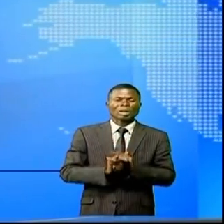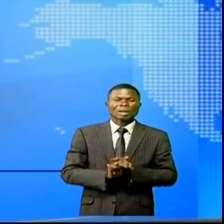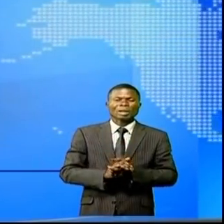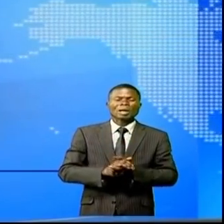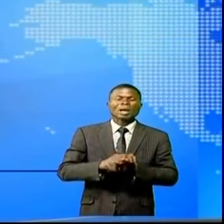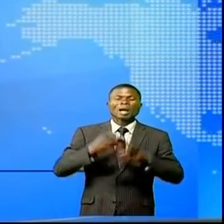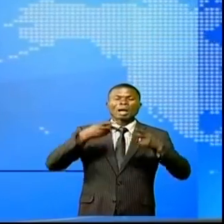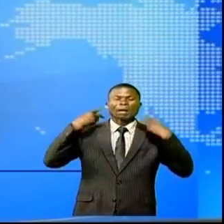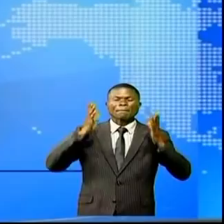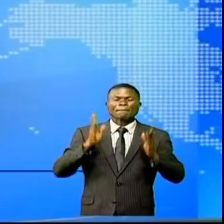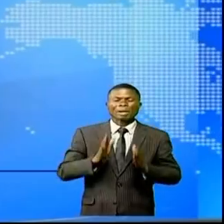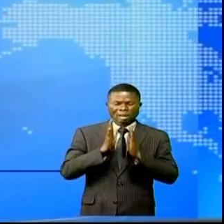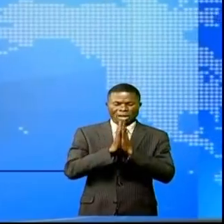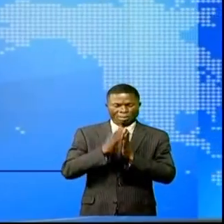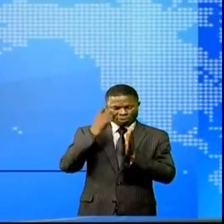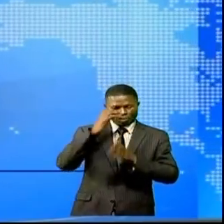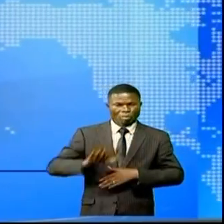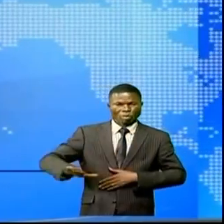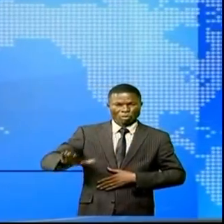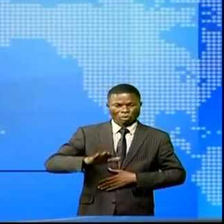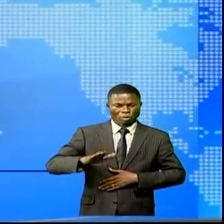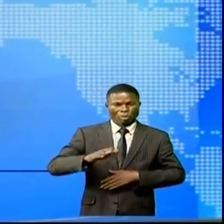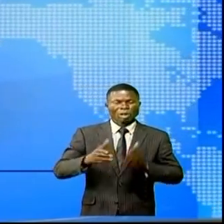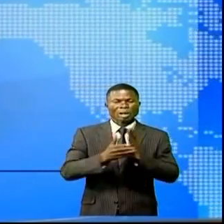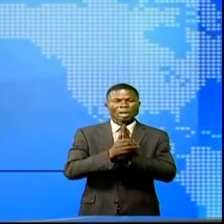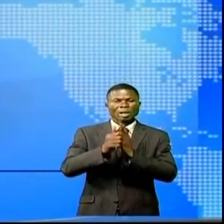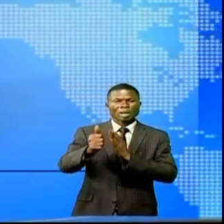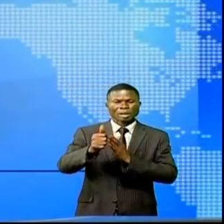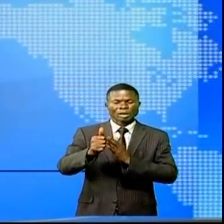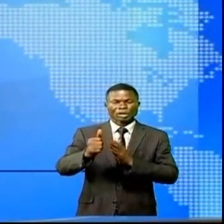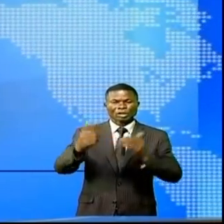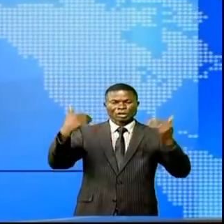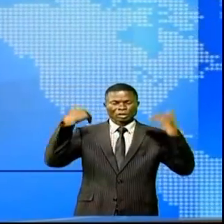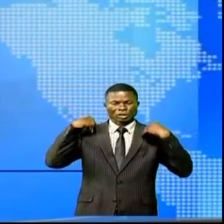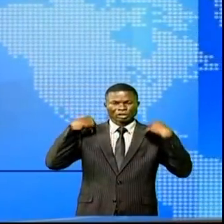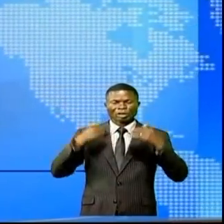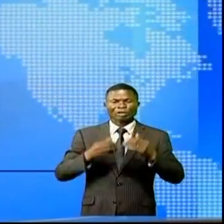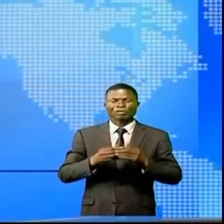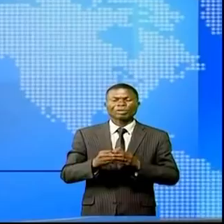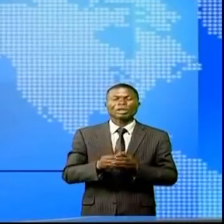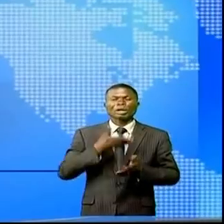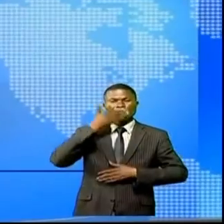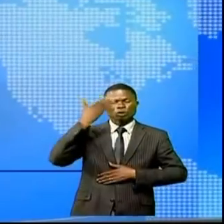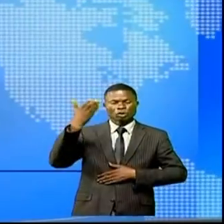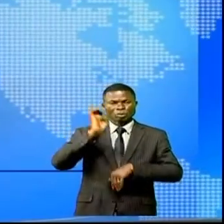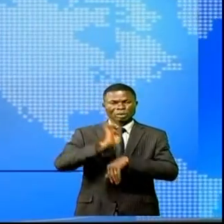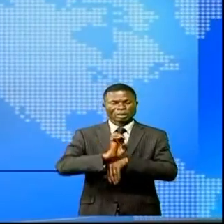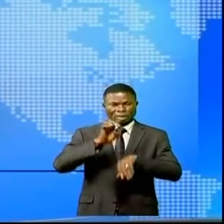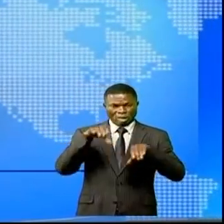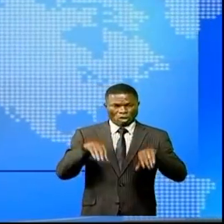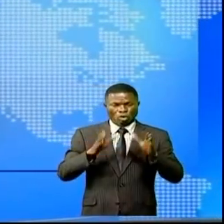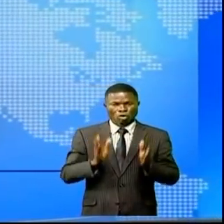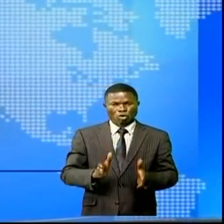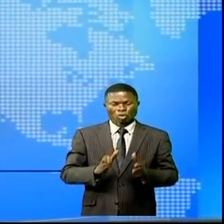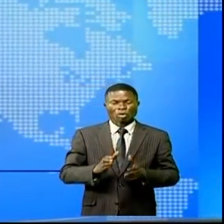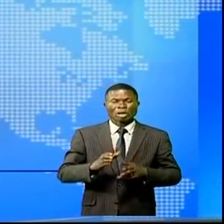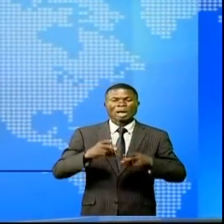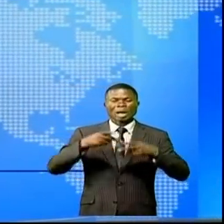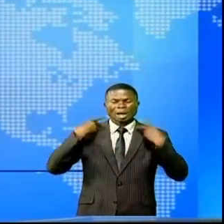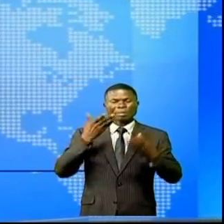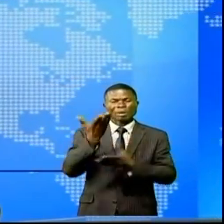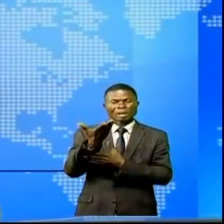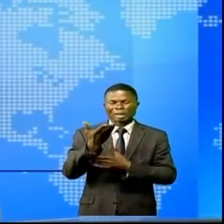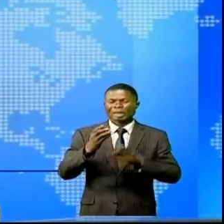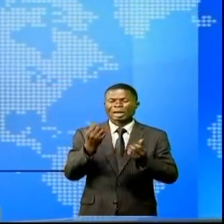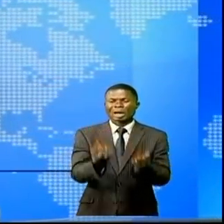prière consacrée à la nation. En sa qualité d'un des leaders spirituels des confessions religieuses, Léopold Mutombo a exhorté le